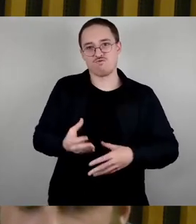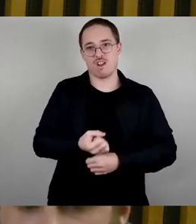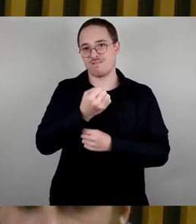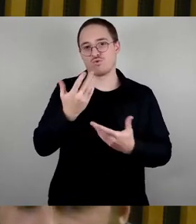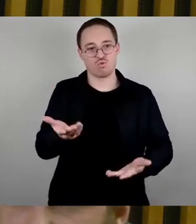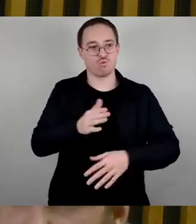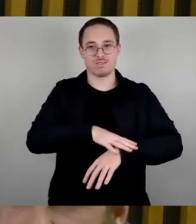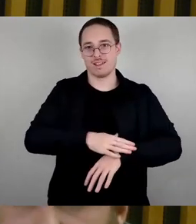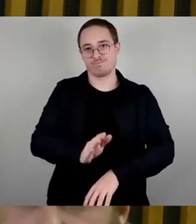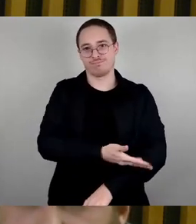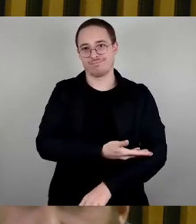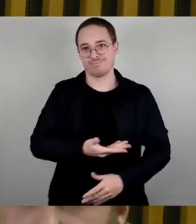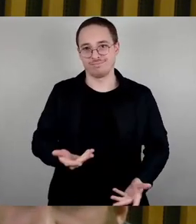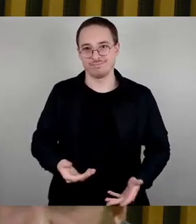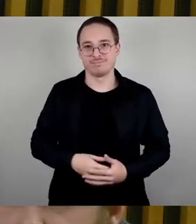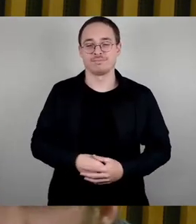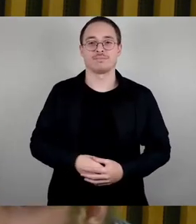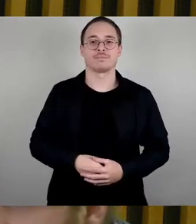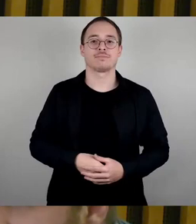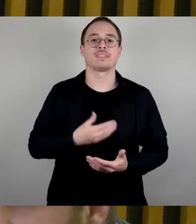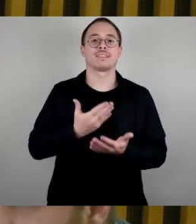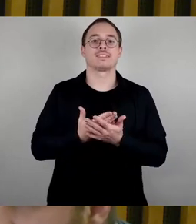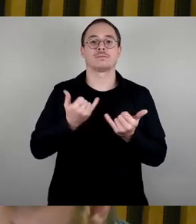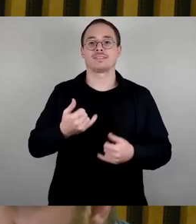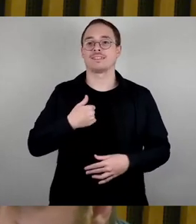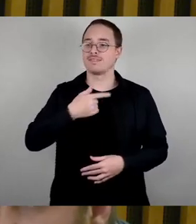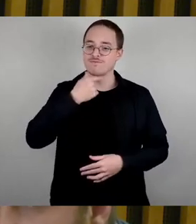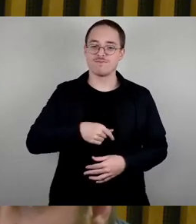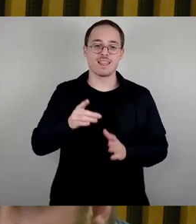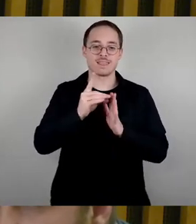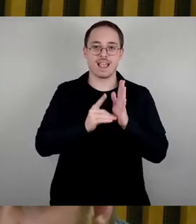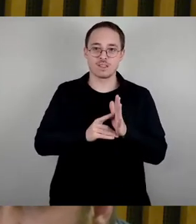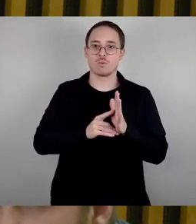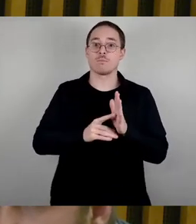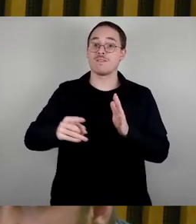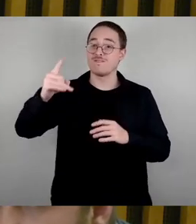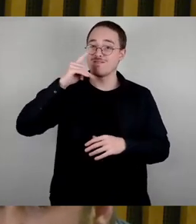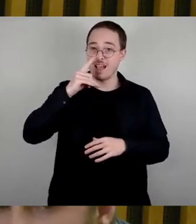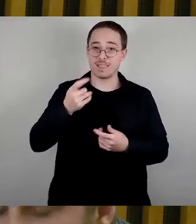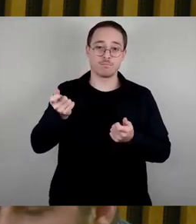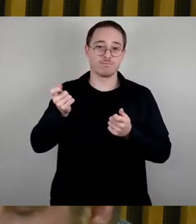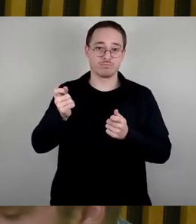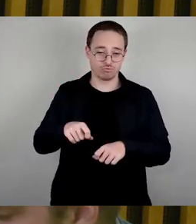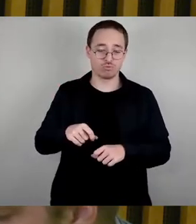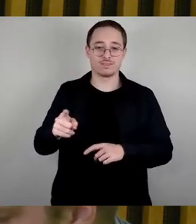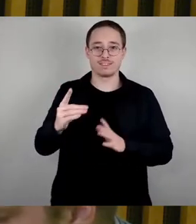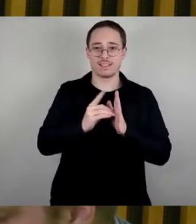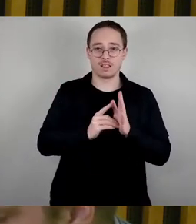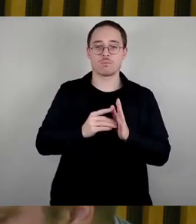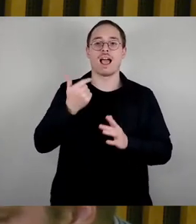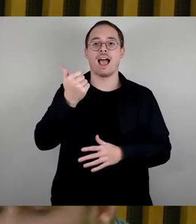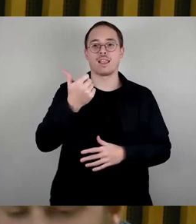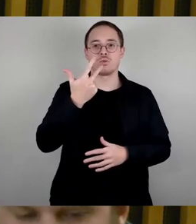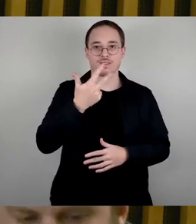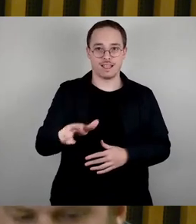3 das Datum auf den 31. März 2024 ändern und bitte nunmehr